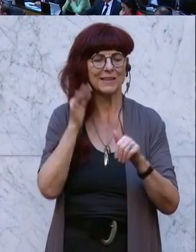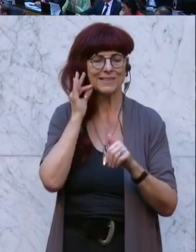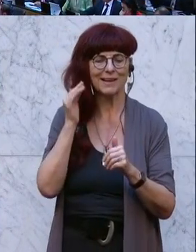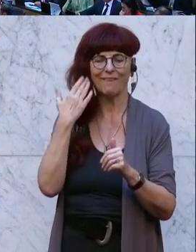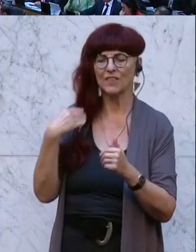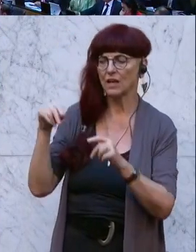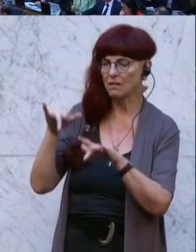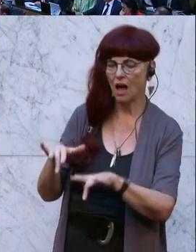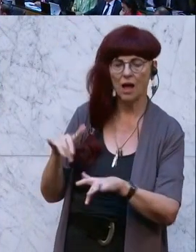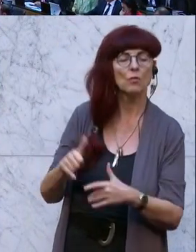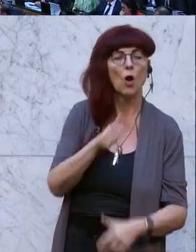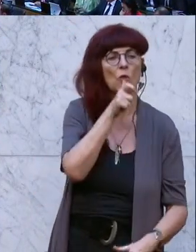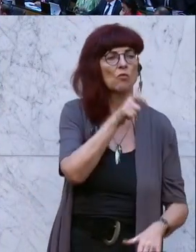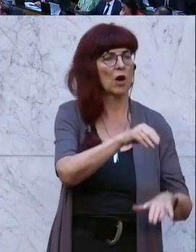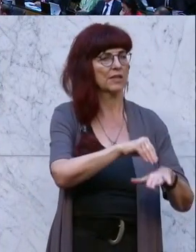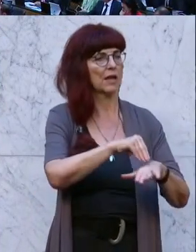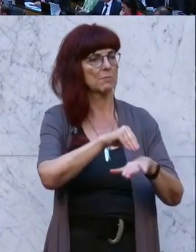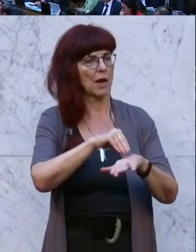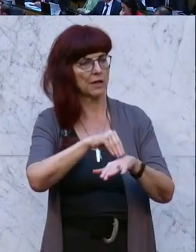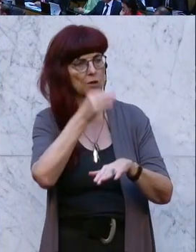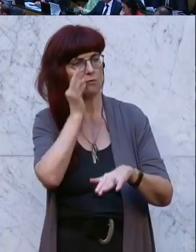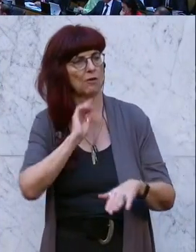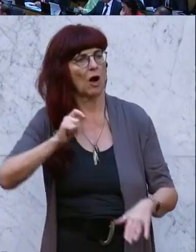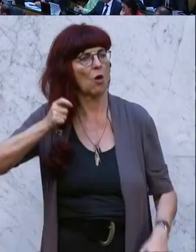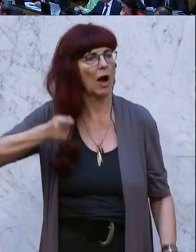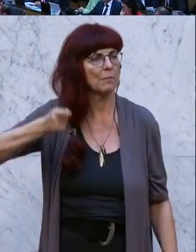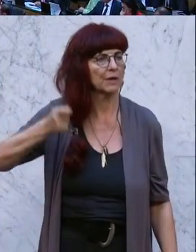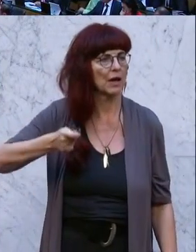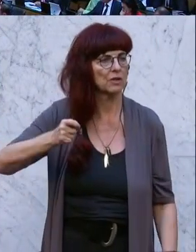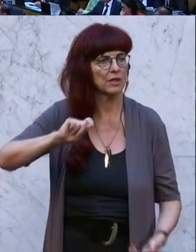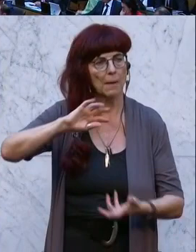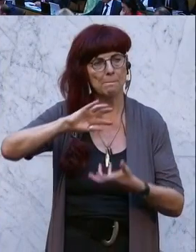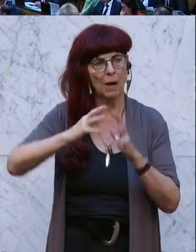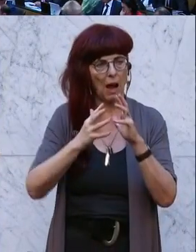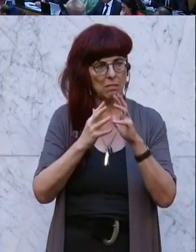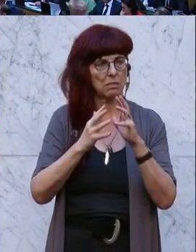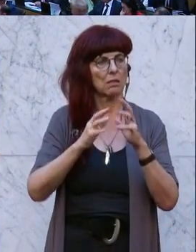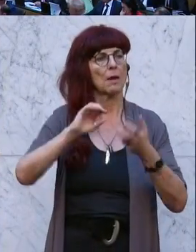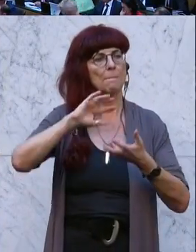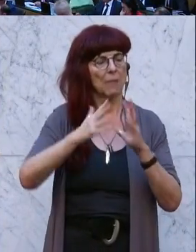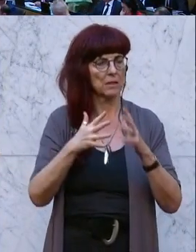180 zusätzliche Plätze für Frauen und Kinder geschaffen werden sollen, die von Gewalt betroffen sind.